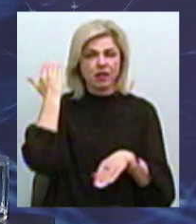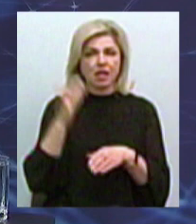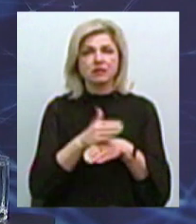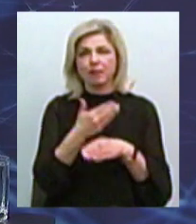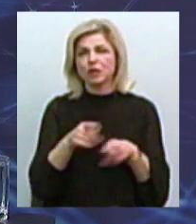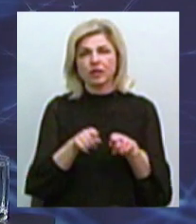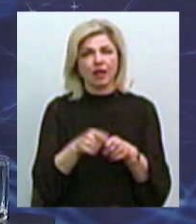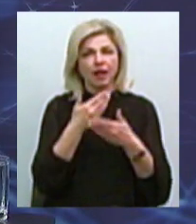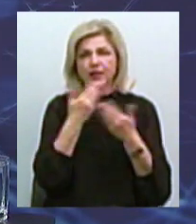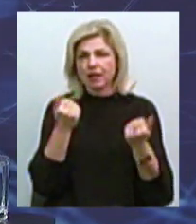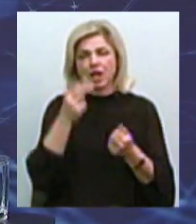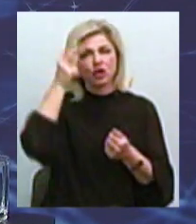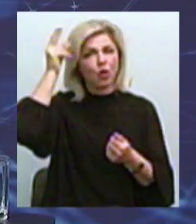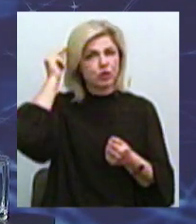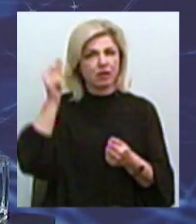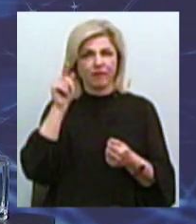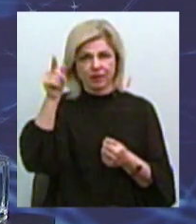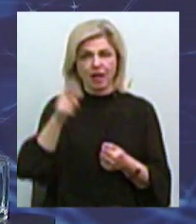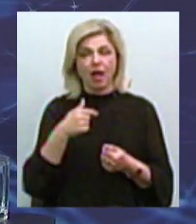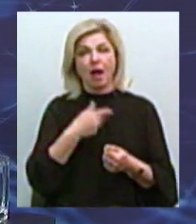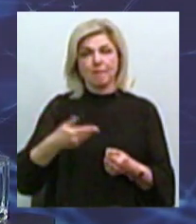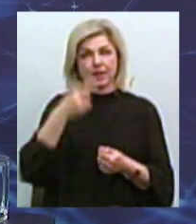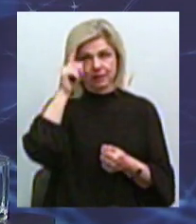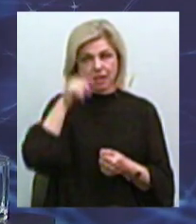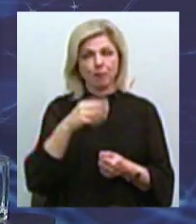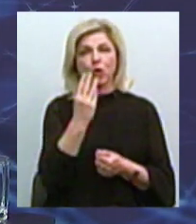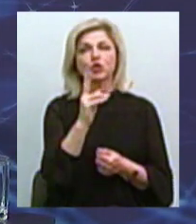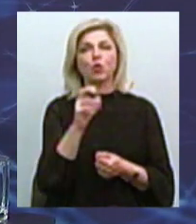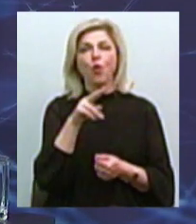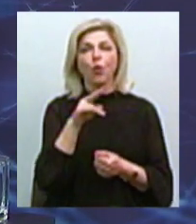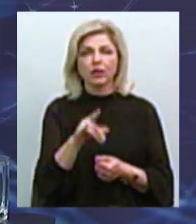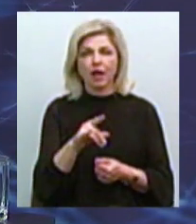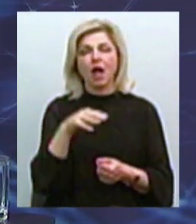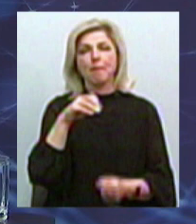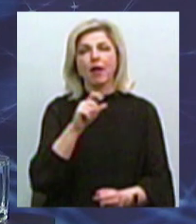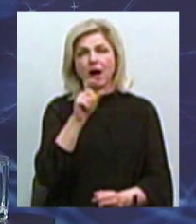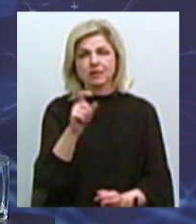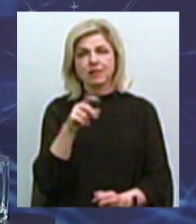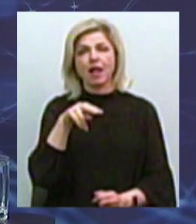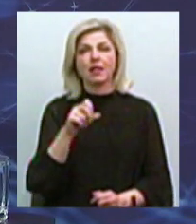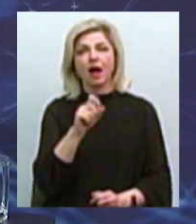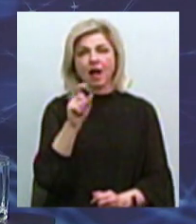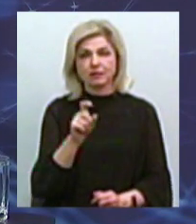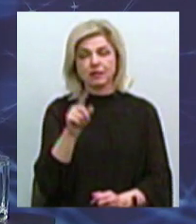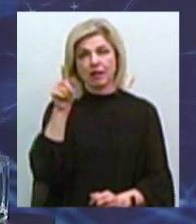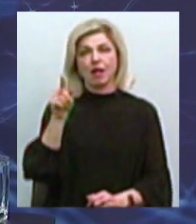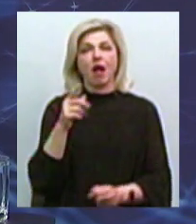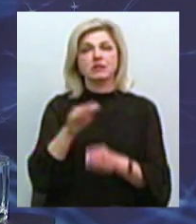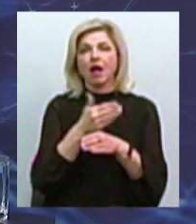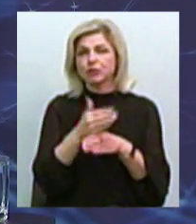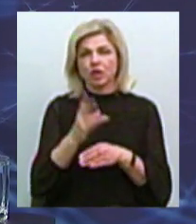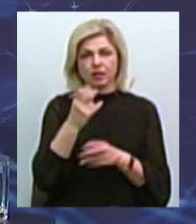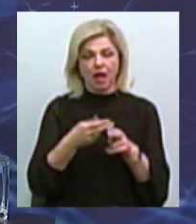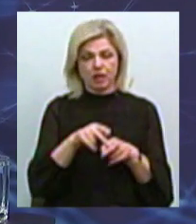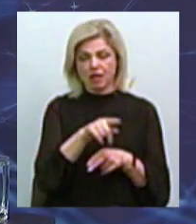немає. Ні в Чехословакії. Ми знаємо, що у нас є шкоди, у нас є мази, лази. Запчастей практично немає на цій машині.